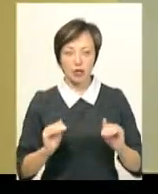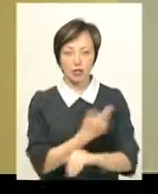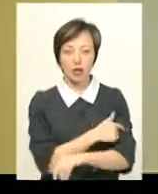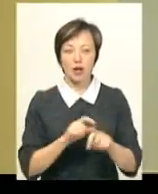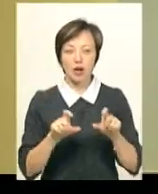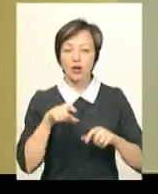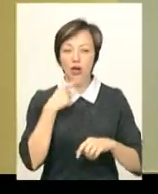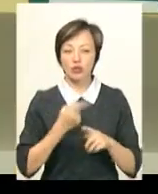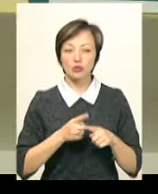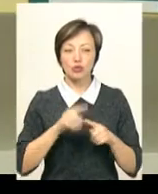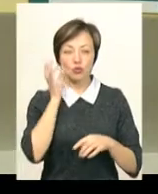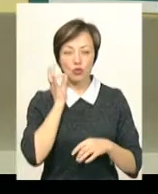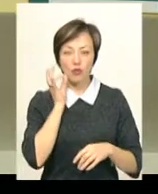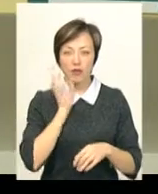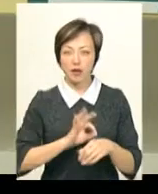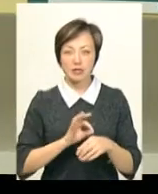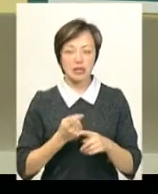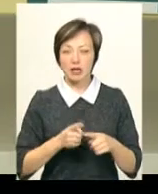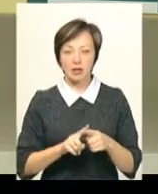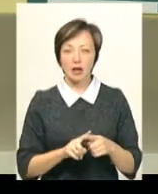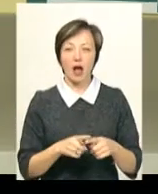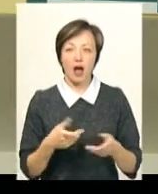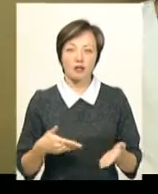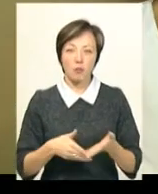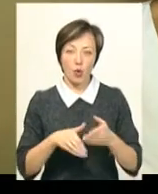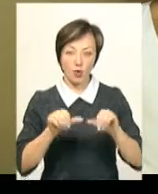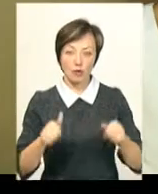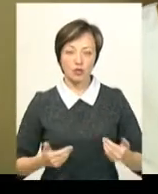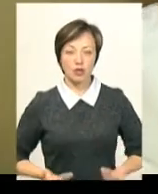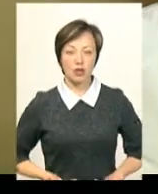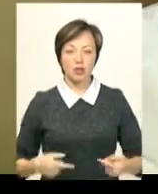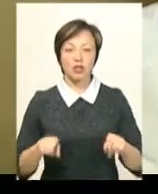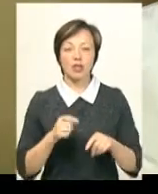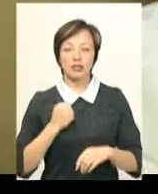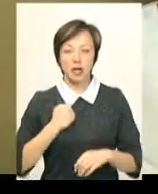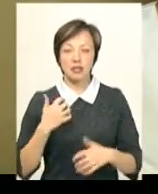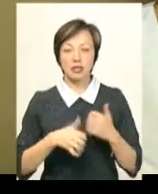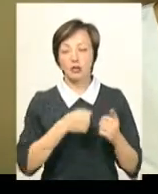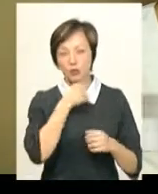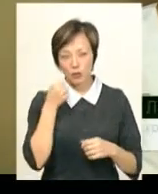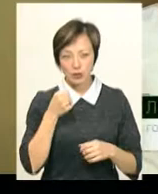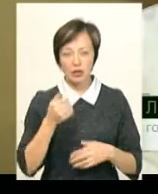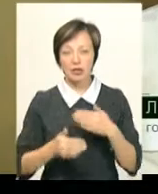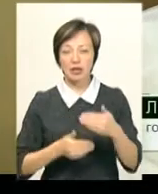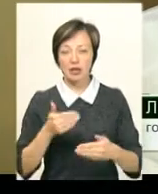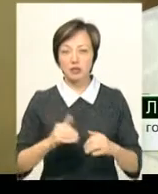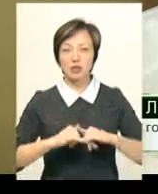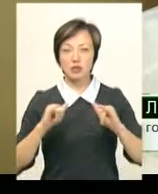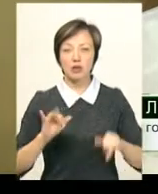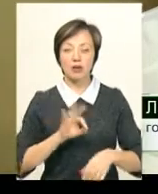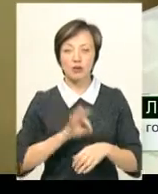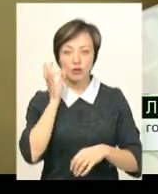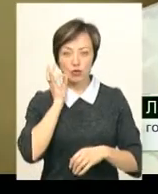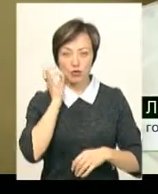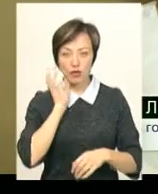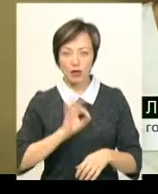лікарні, каже, що цукровий діабет – це не захворювання, а спосіб життя. На жаль, так і серед дорослих тенденція до збільшення хворих на